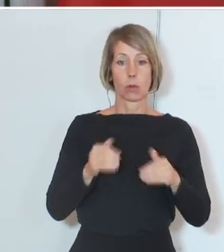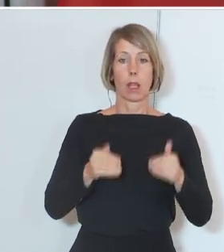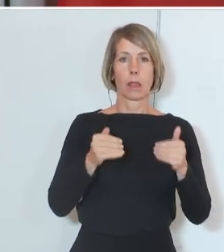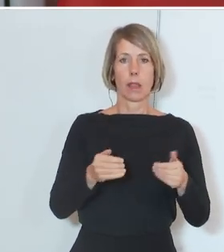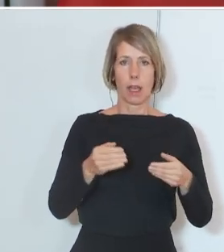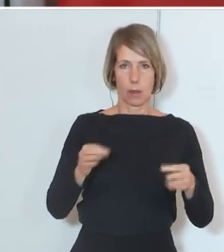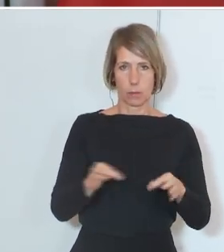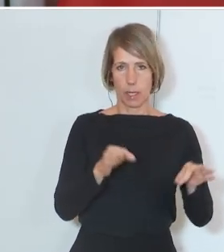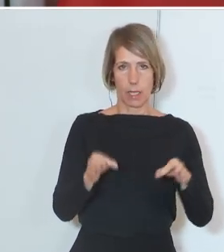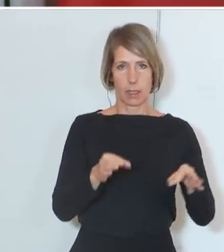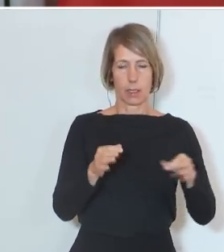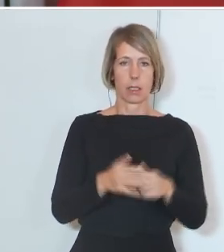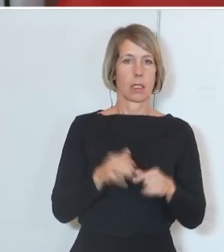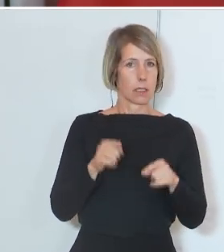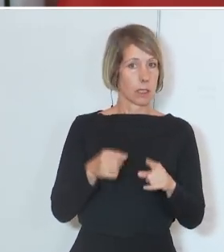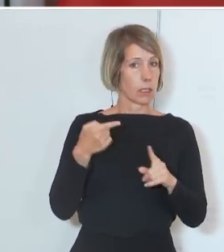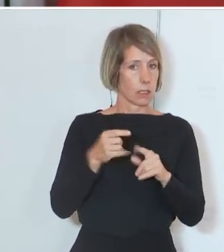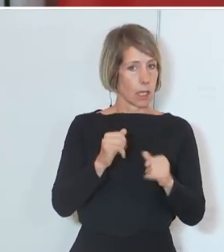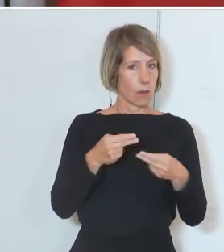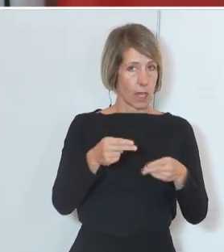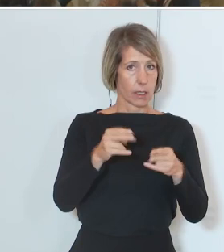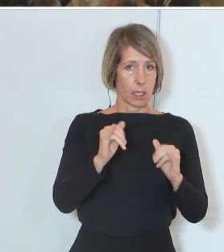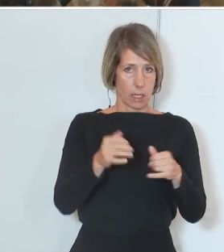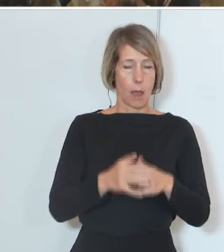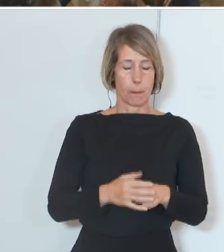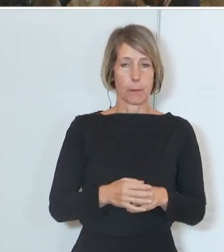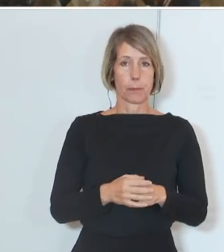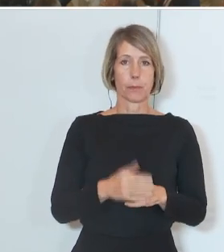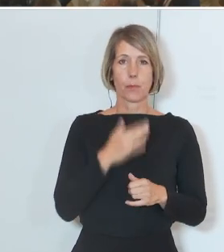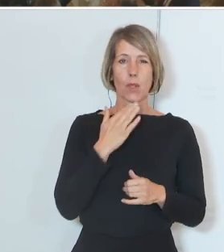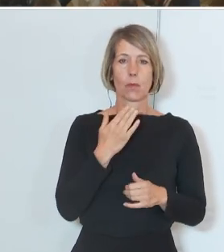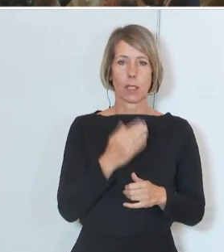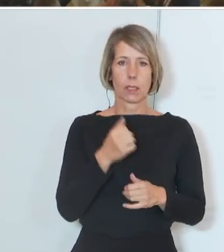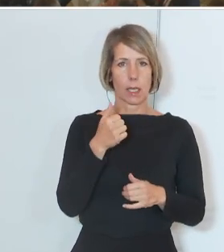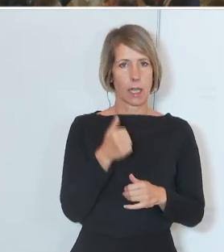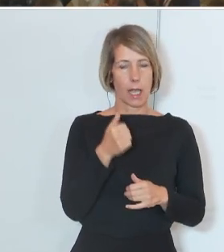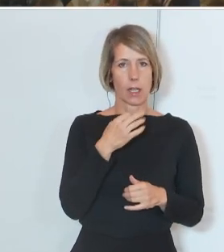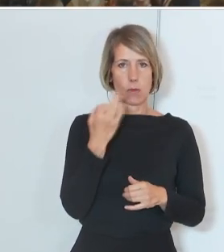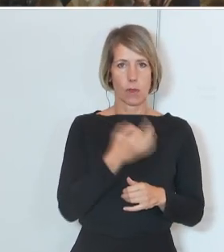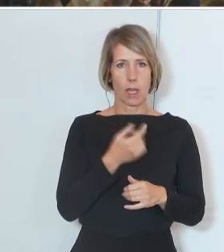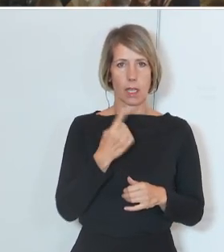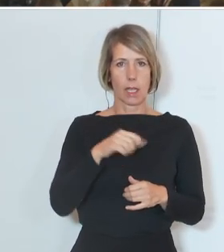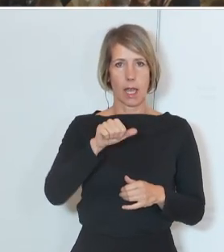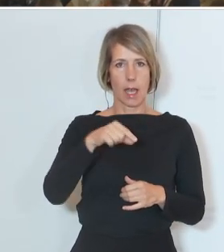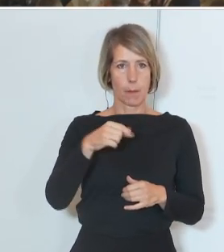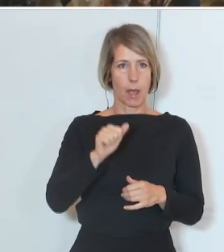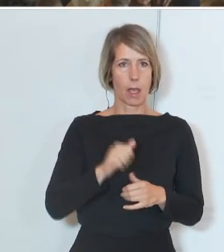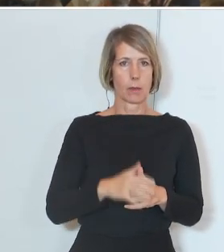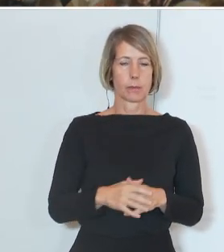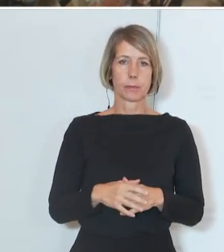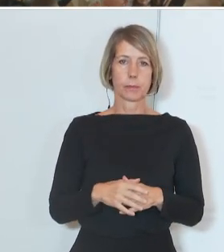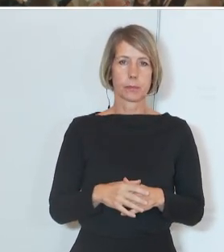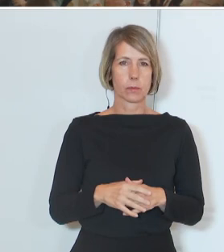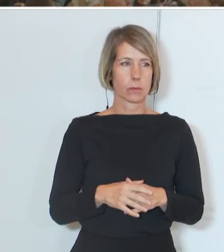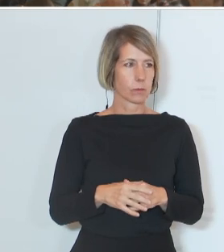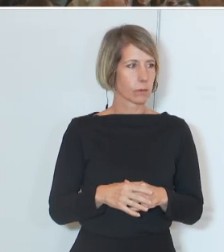da sind wir weiterhin dran und das ist weiterhin das Ziel. Vielen Dank und bitte noch Herr Haberhoff von der APA. Eine Frage